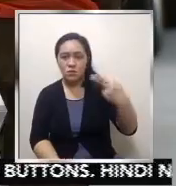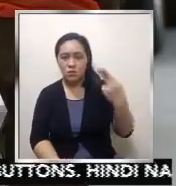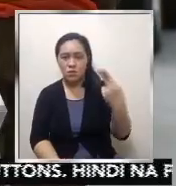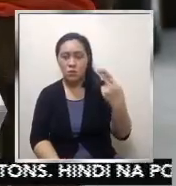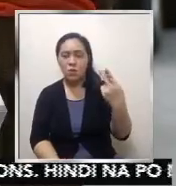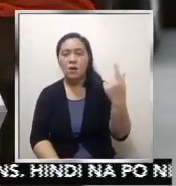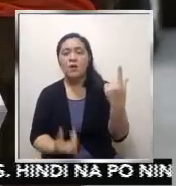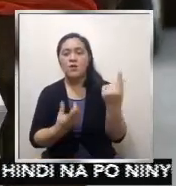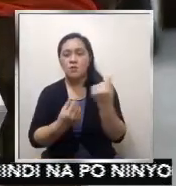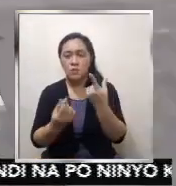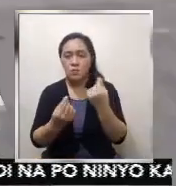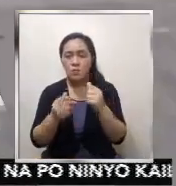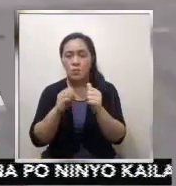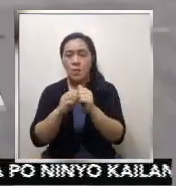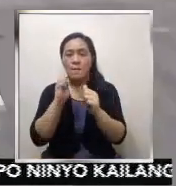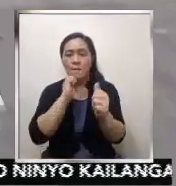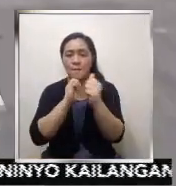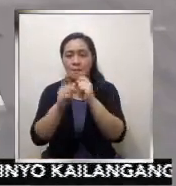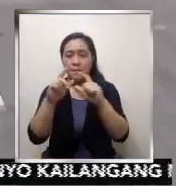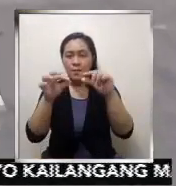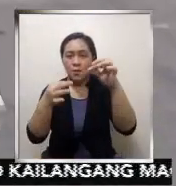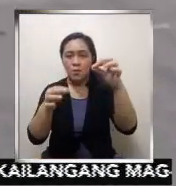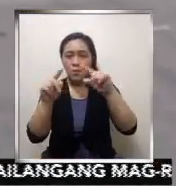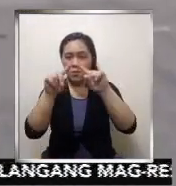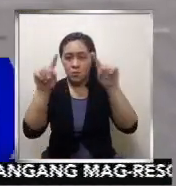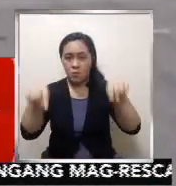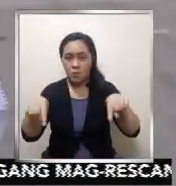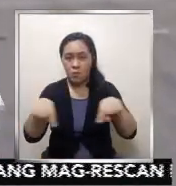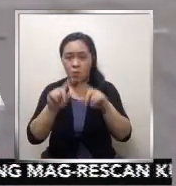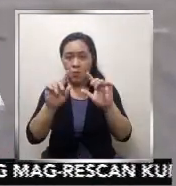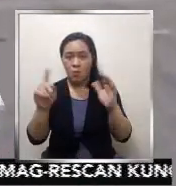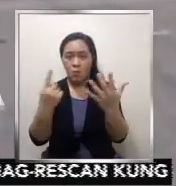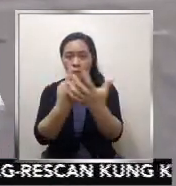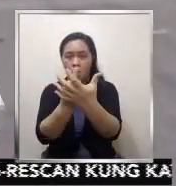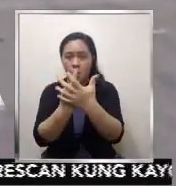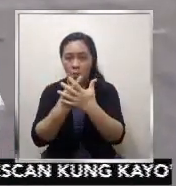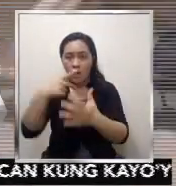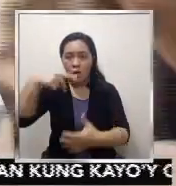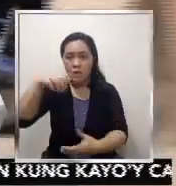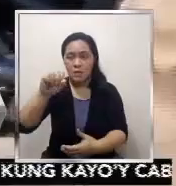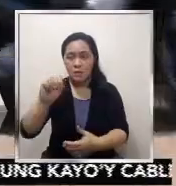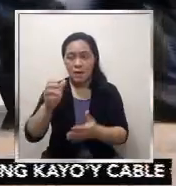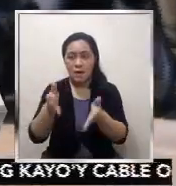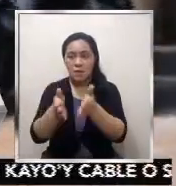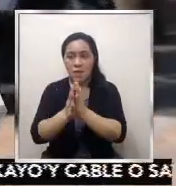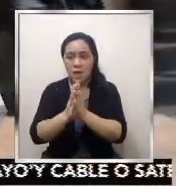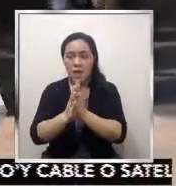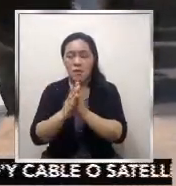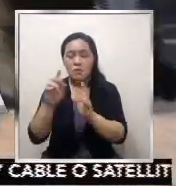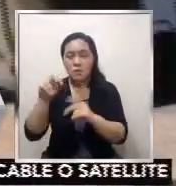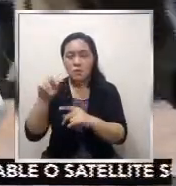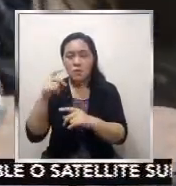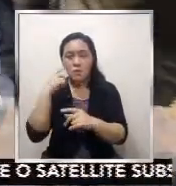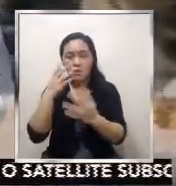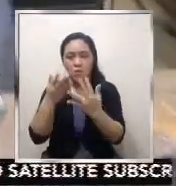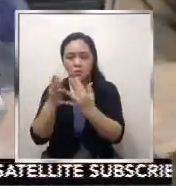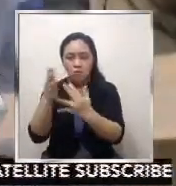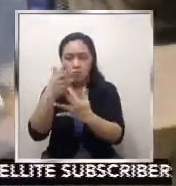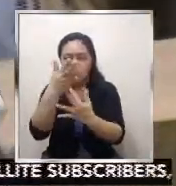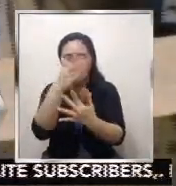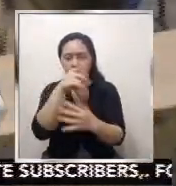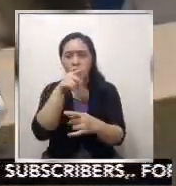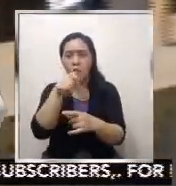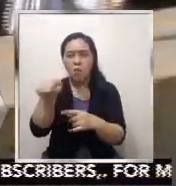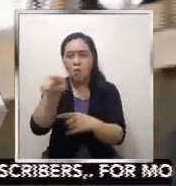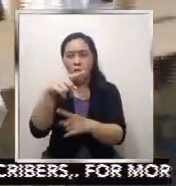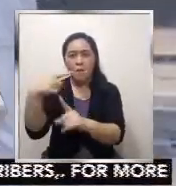sa dami ng COVID sa lugar. Nagpapadami na rin daw ng mga contact tracers sa gobyerno. Sila yung magahanap ng mga posibleng nahawaan ng COVID sa